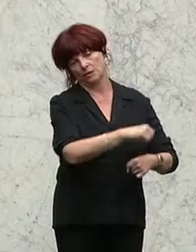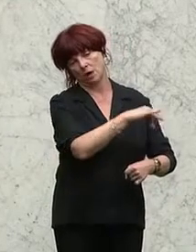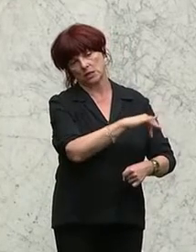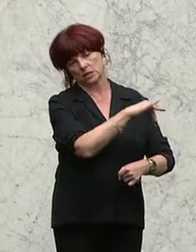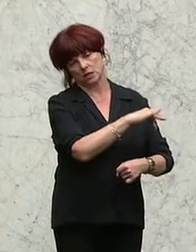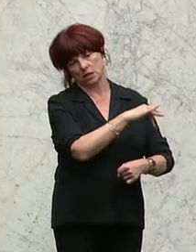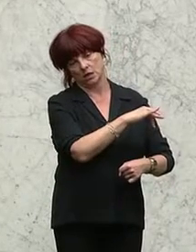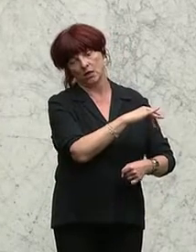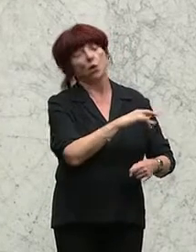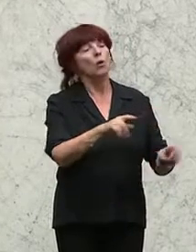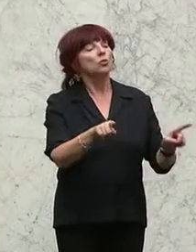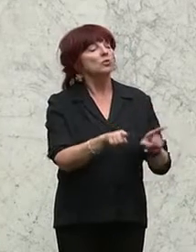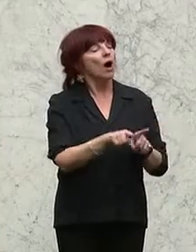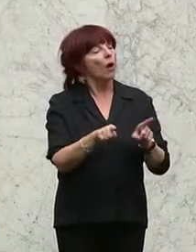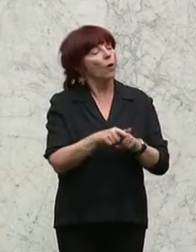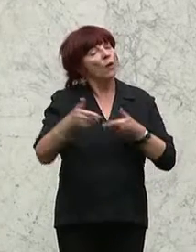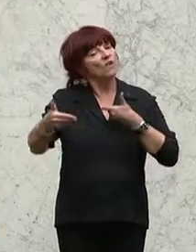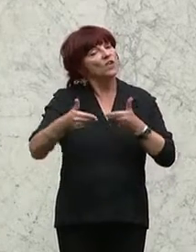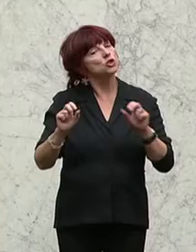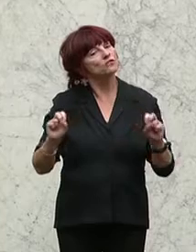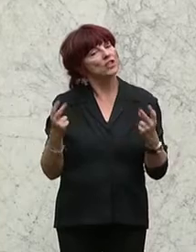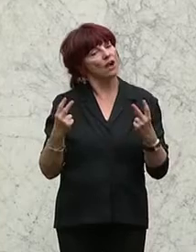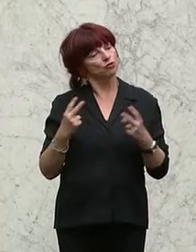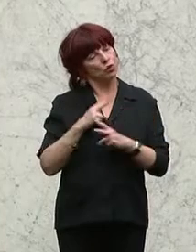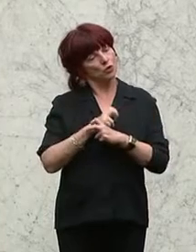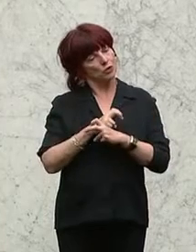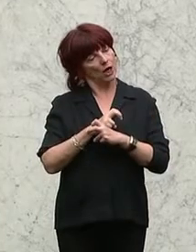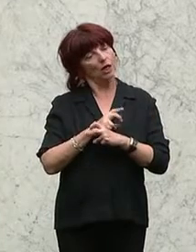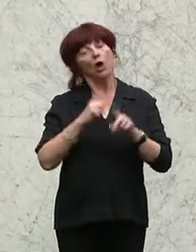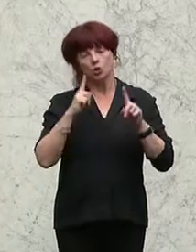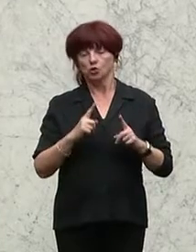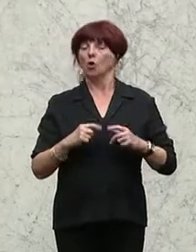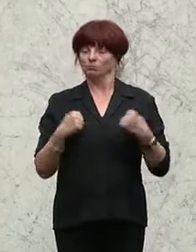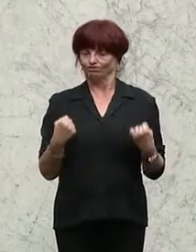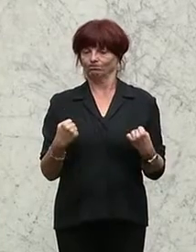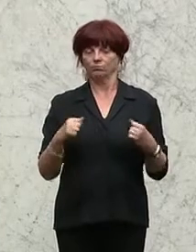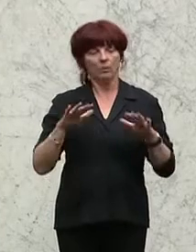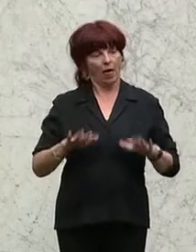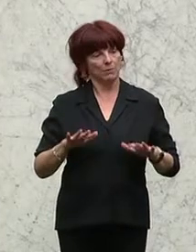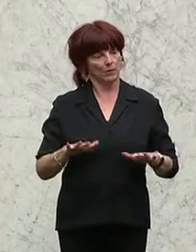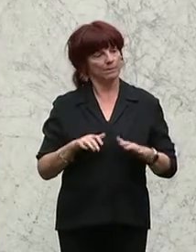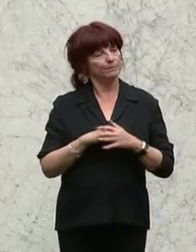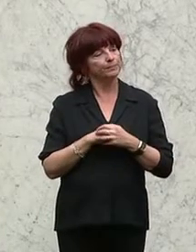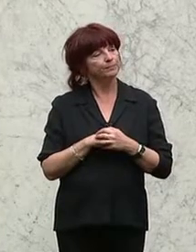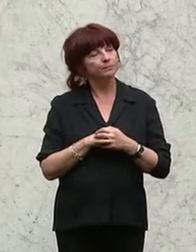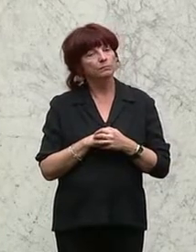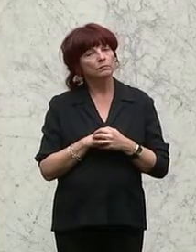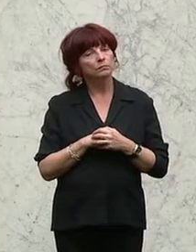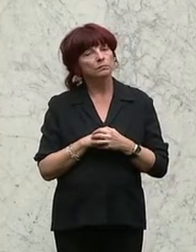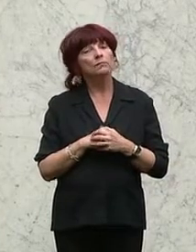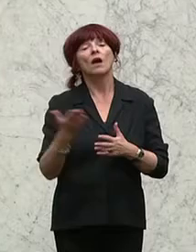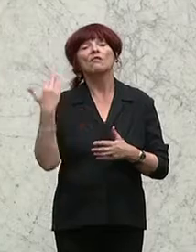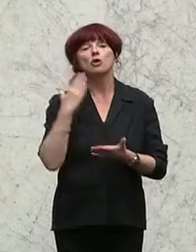und damit einfach die Wirtschaftskraft von Österreich aufrecht bleibt. Wie gesagt,